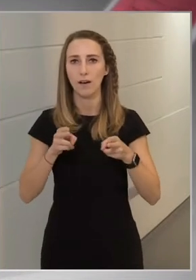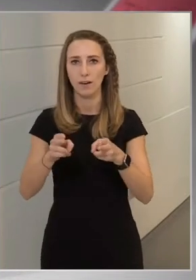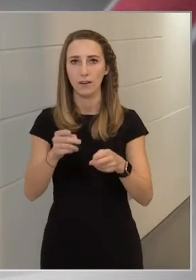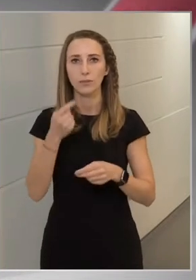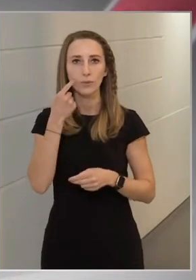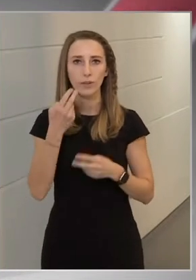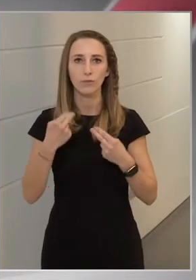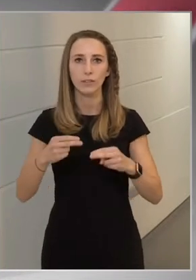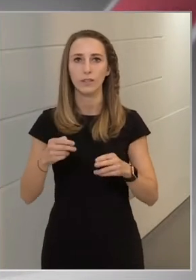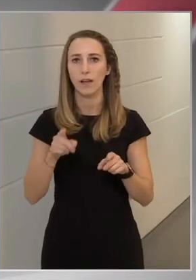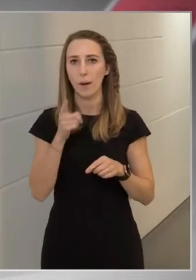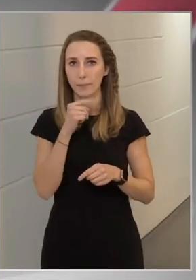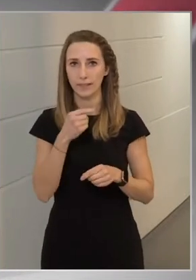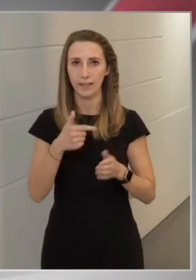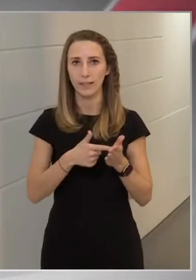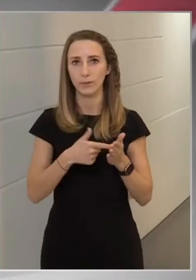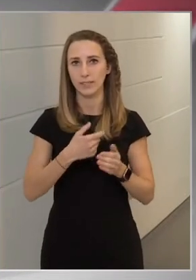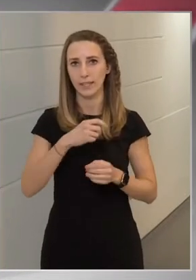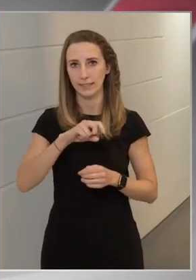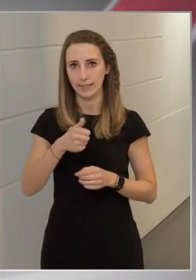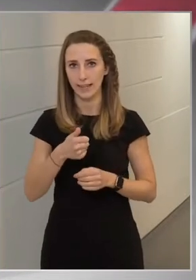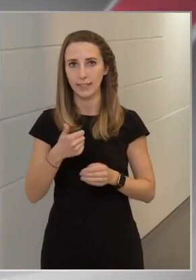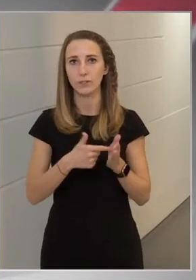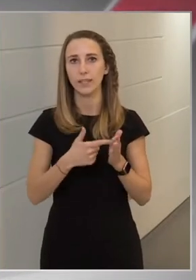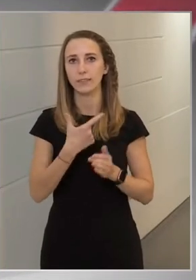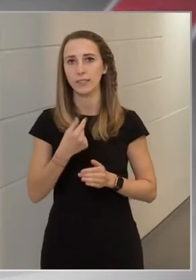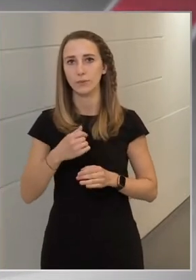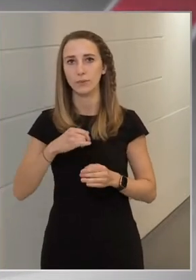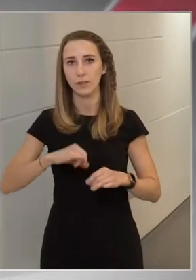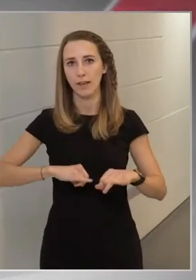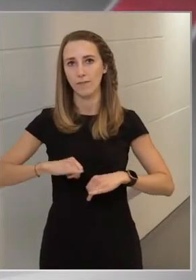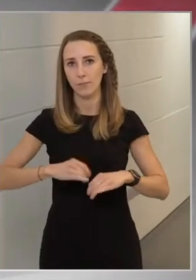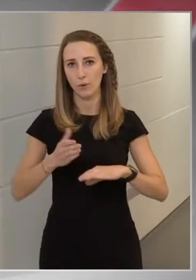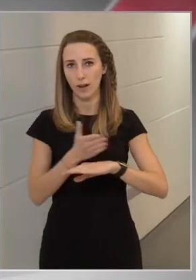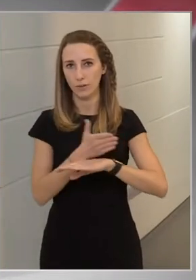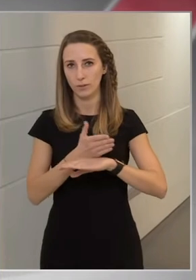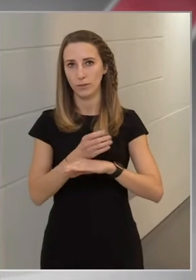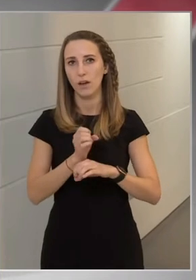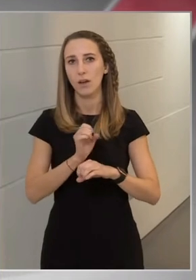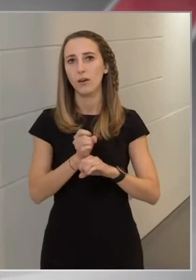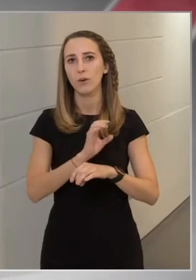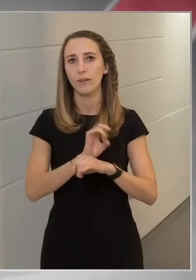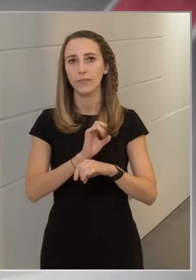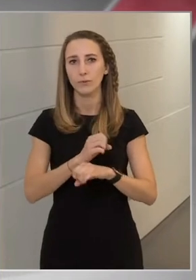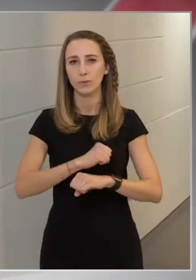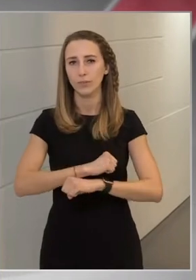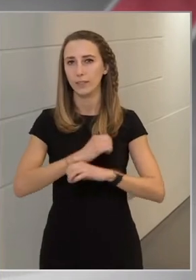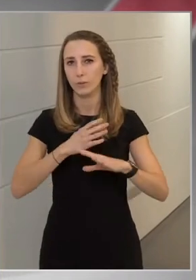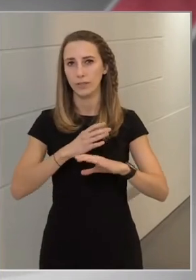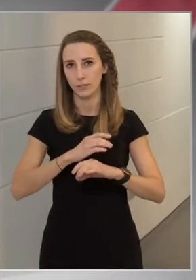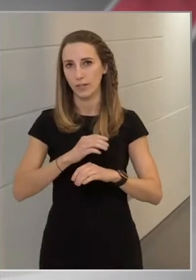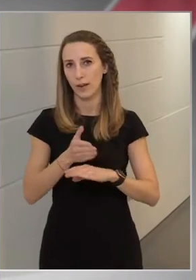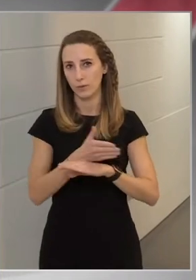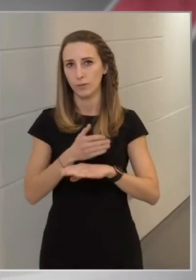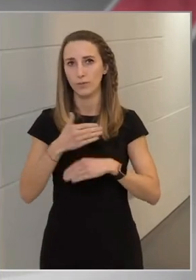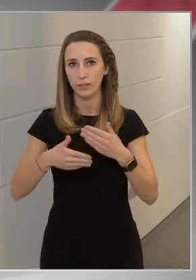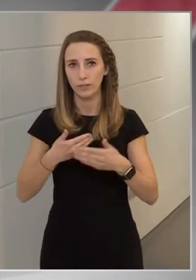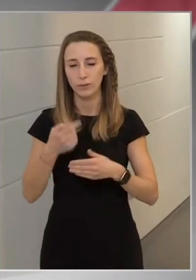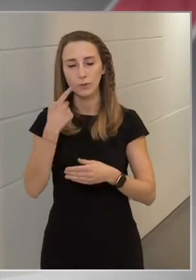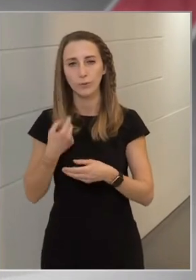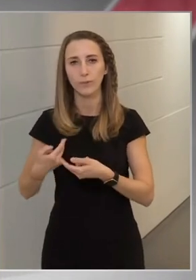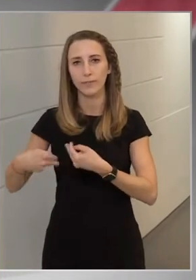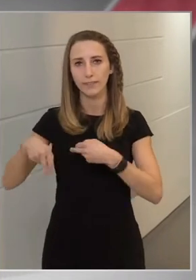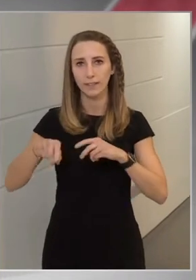2011 és 2020 februárra között, a koronavírusjárvány kitörése között folytathatott. Vissza tudunk